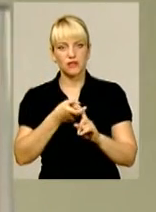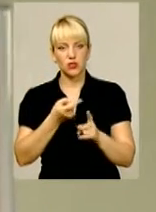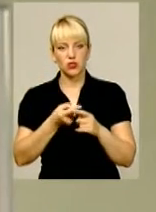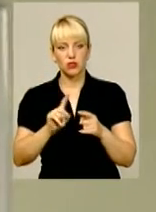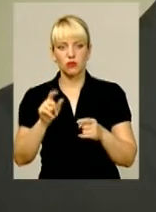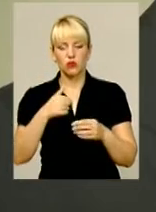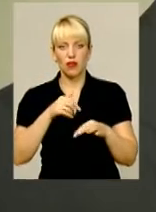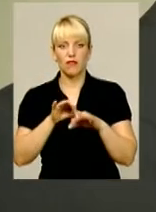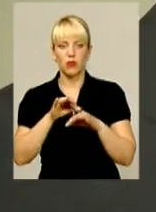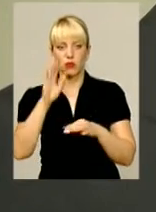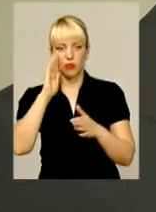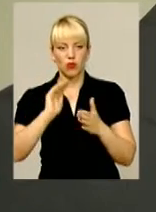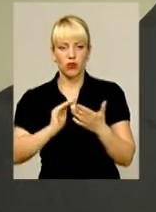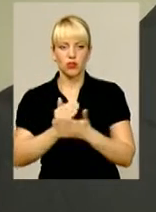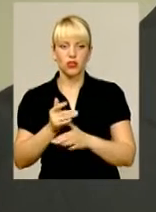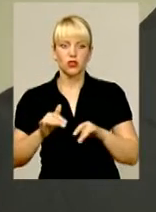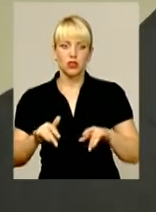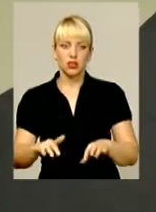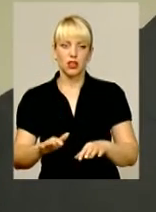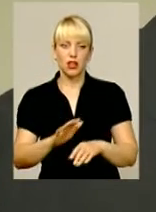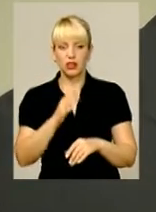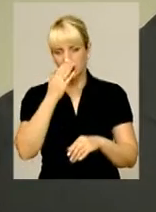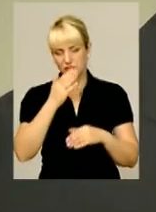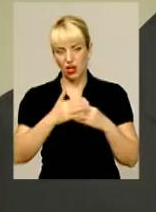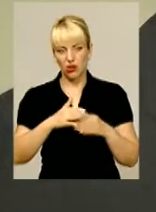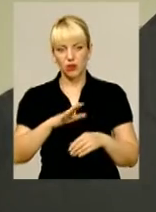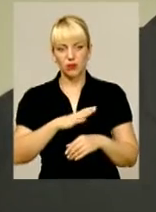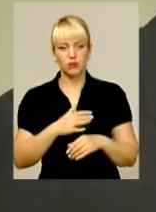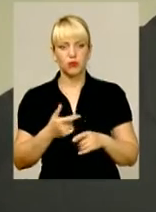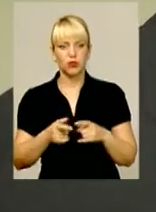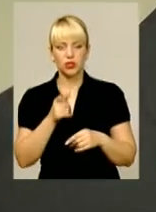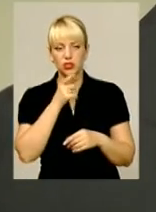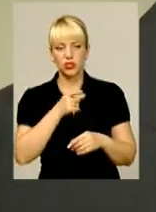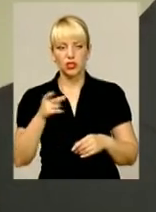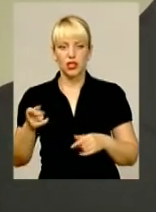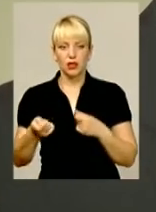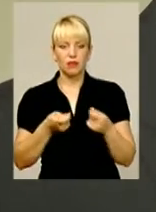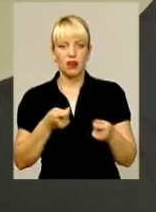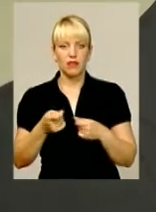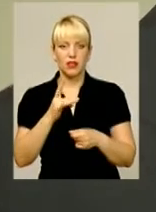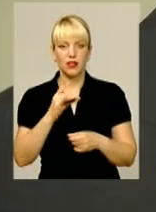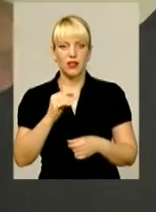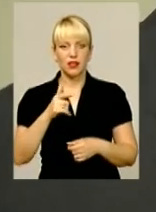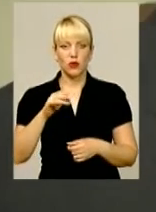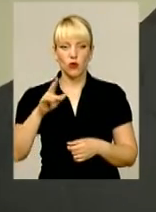політичну діяльність, не за горами, там були часи правління партії рейонів, коли,